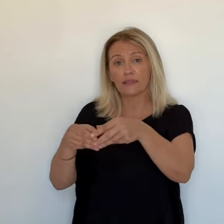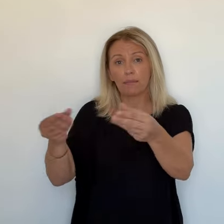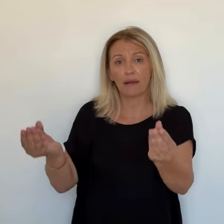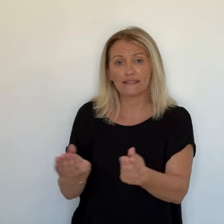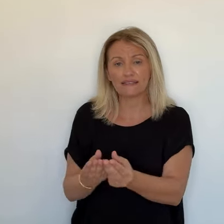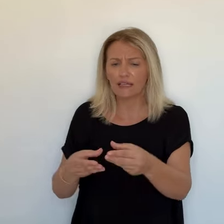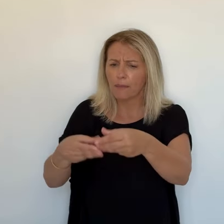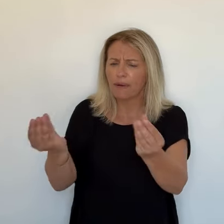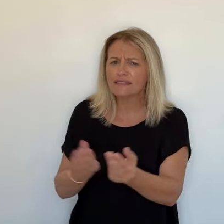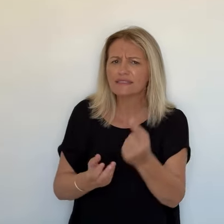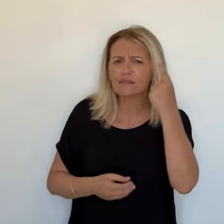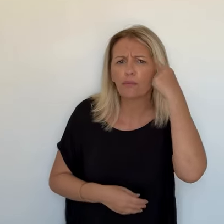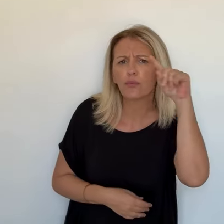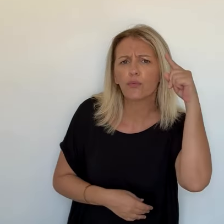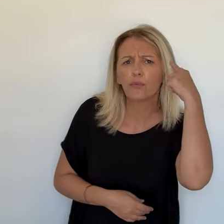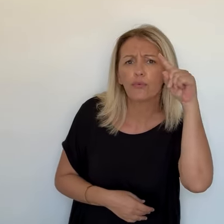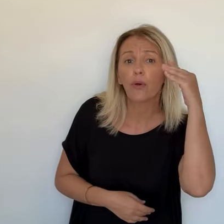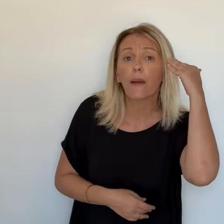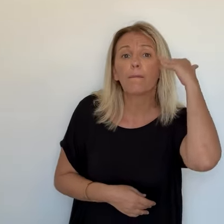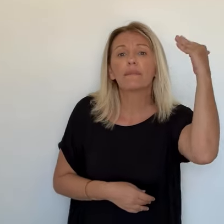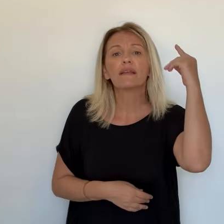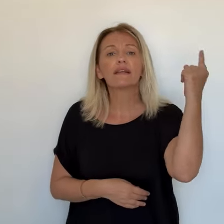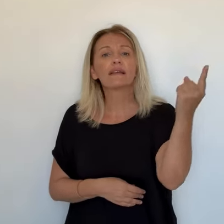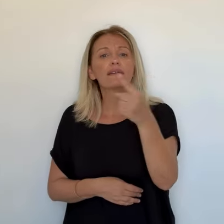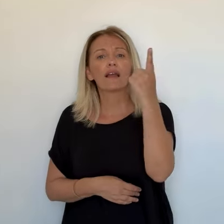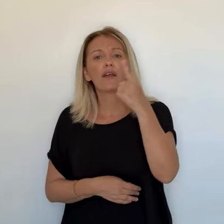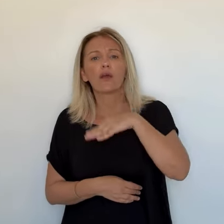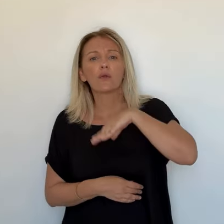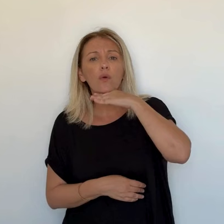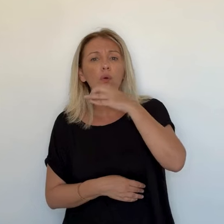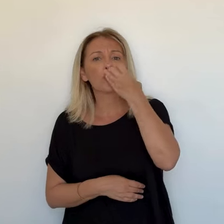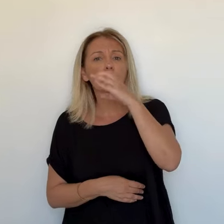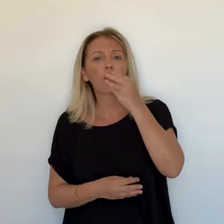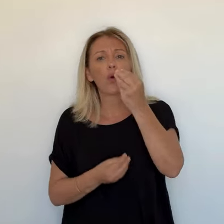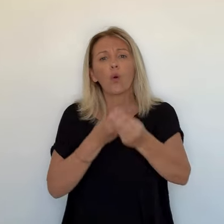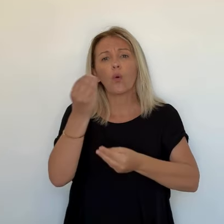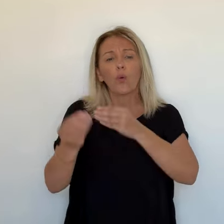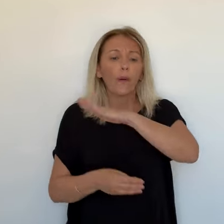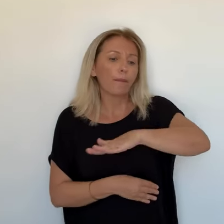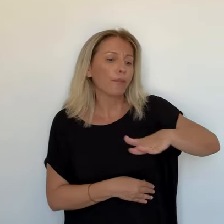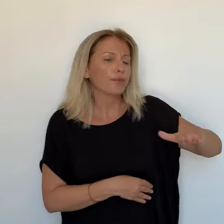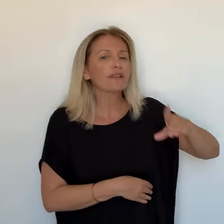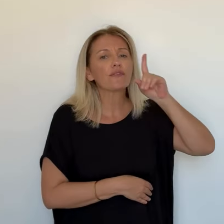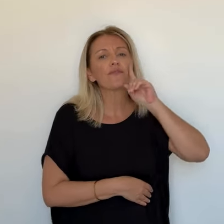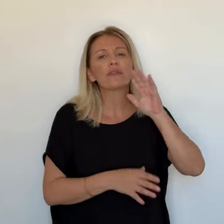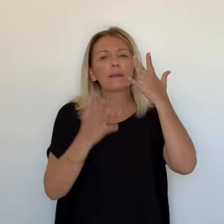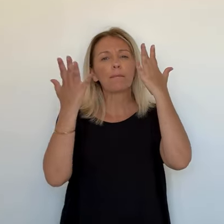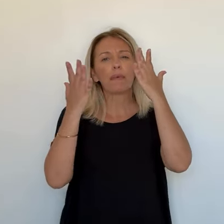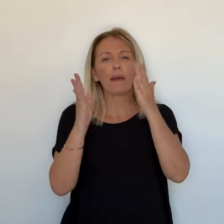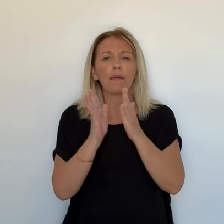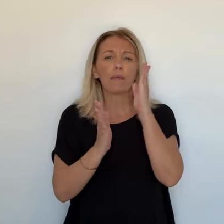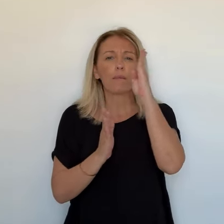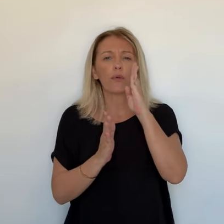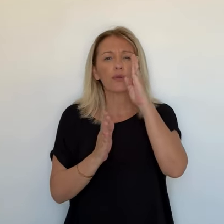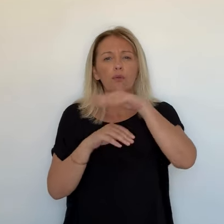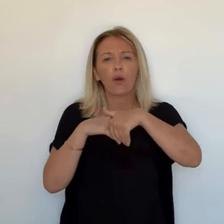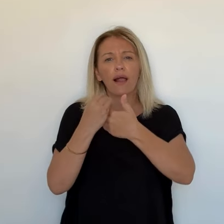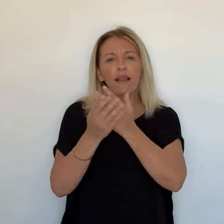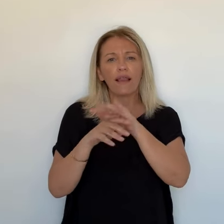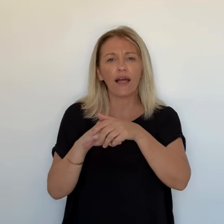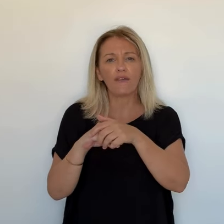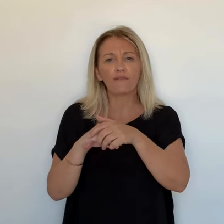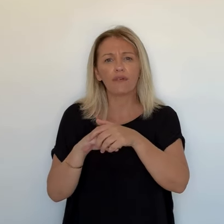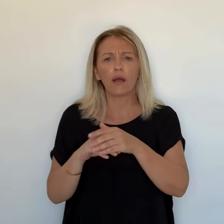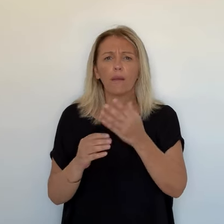à quoi elle sert ? Cette bassine, elle sert au cas où quelqu'un a très chaud, aux petites filles qui ont besoin de se laver les mains.